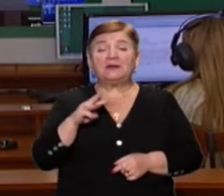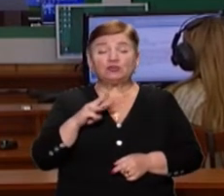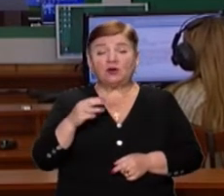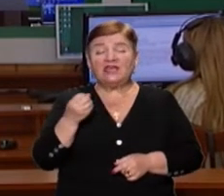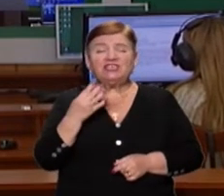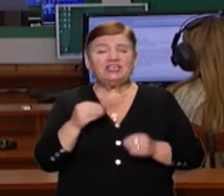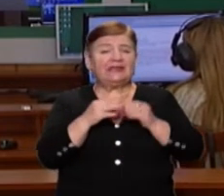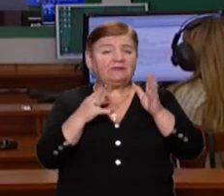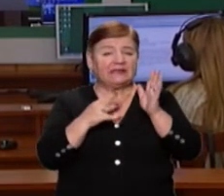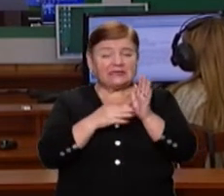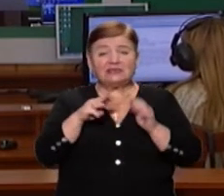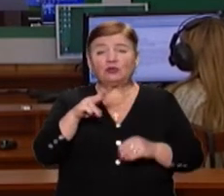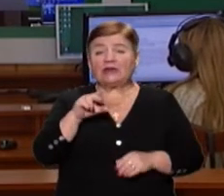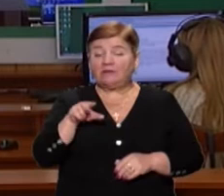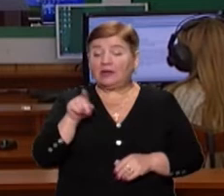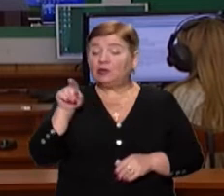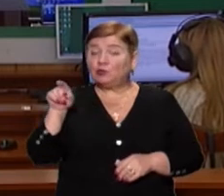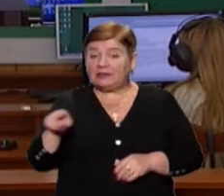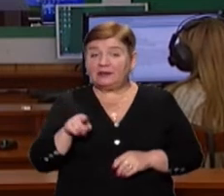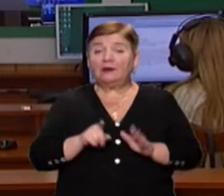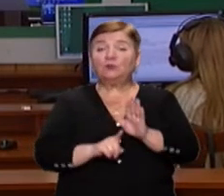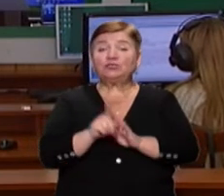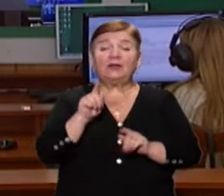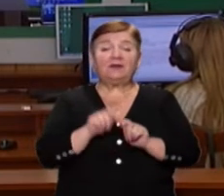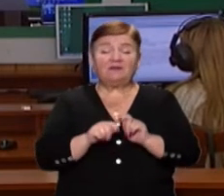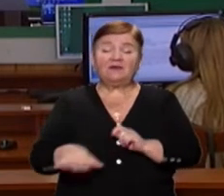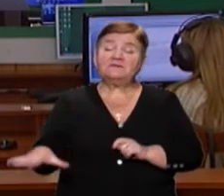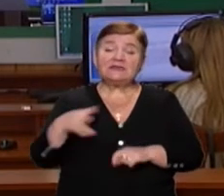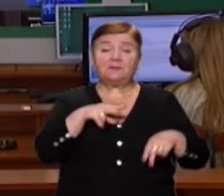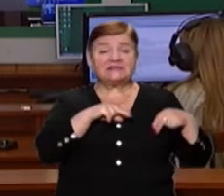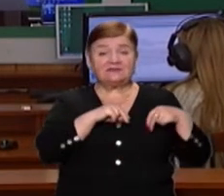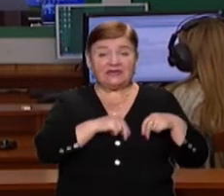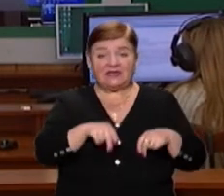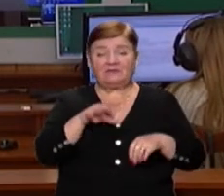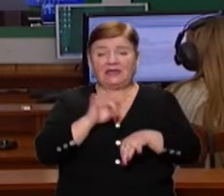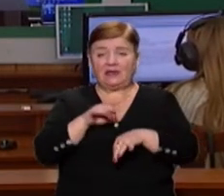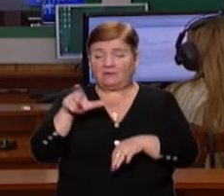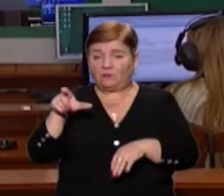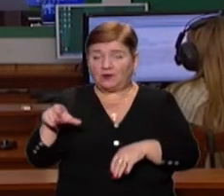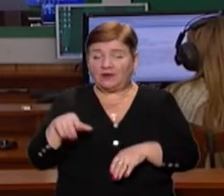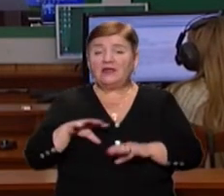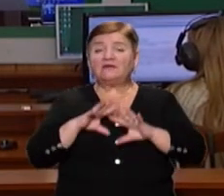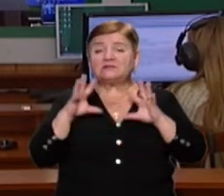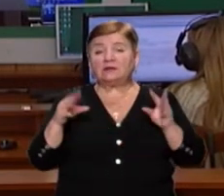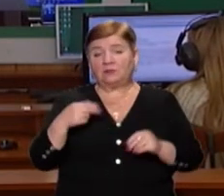19 травня. Тоді почали перевірку на ковід-19. Всіх працівників та пацієнтів їх 230.